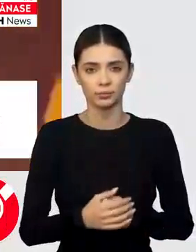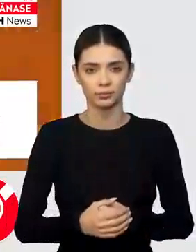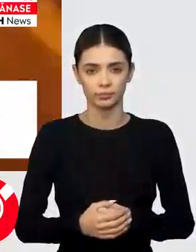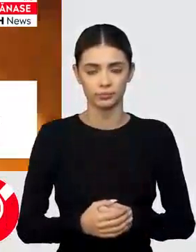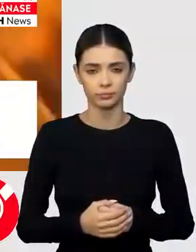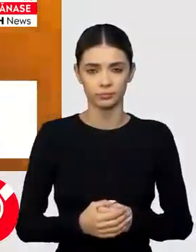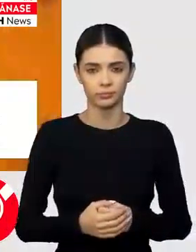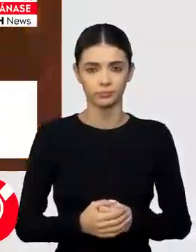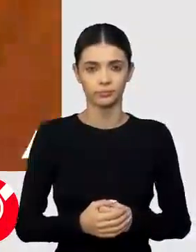multă, Katia, pentru informații.